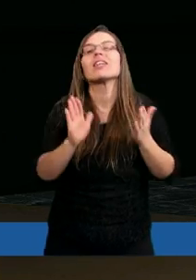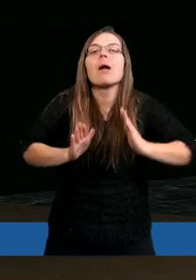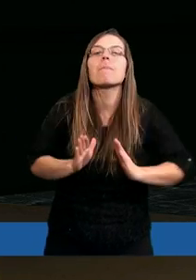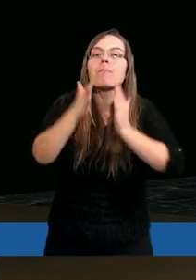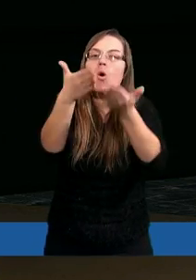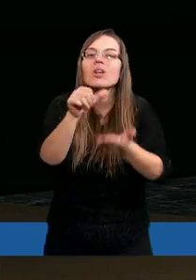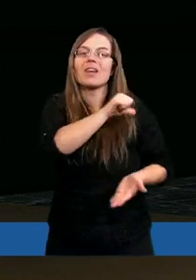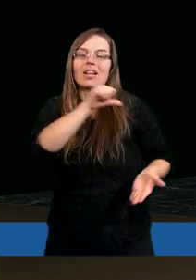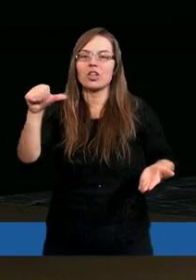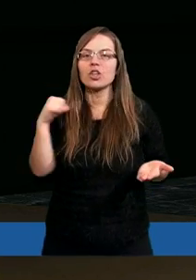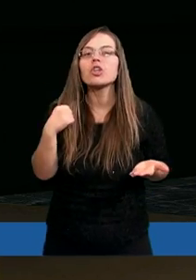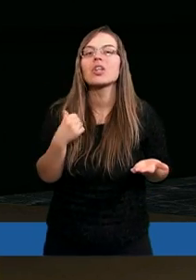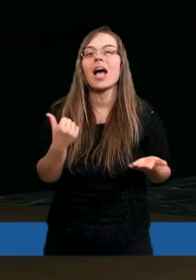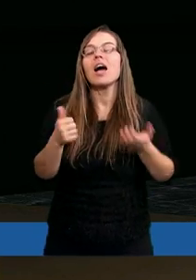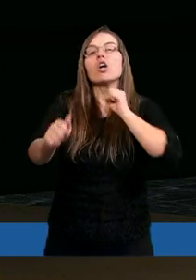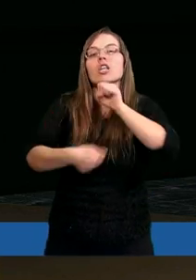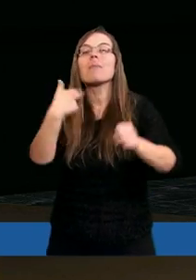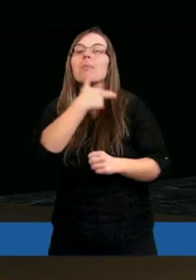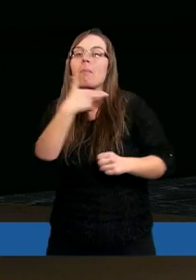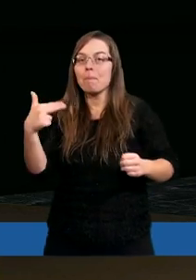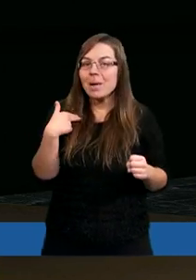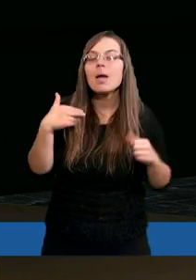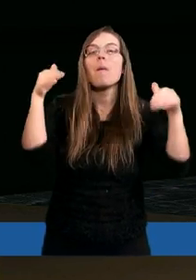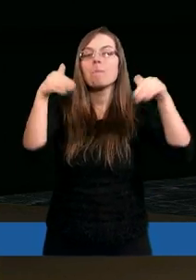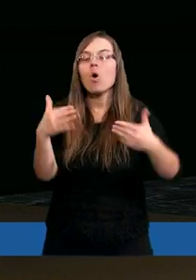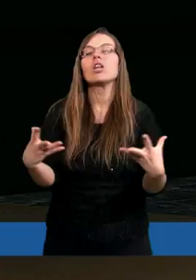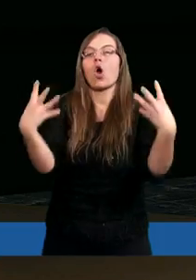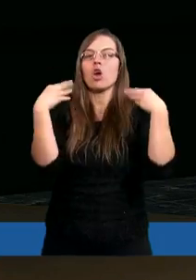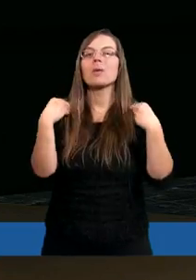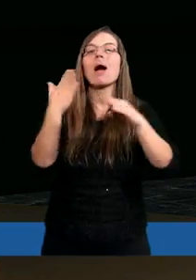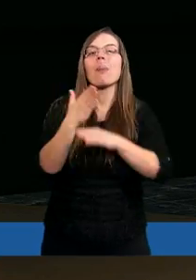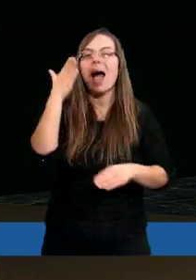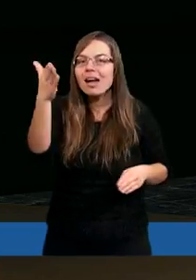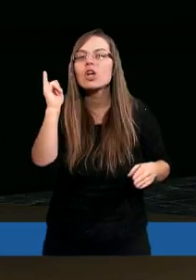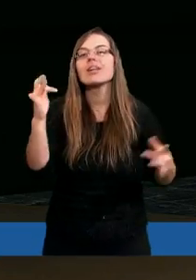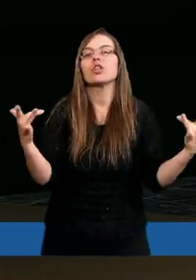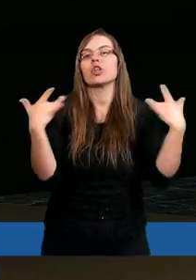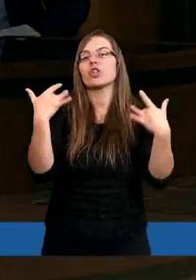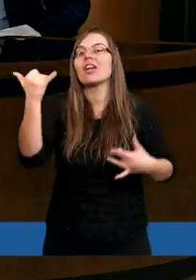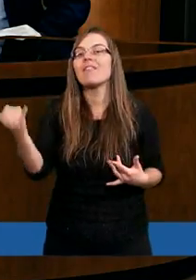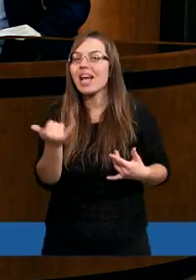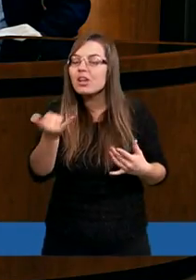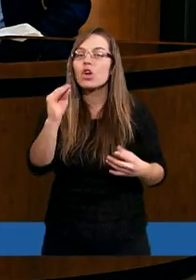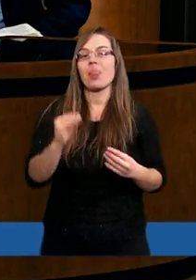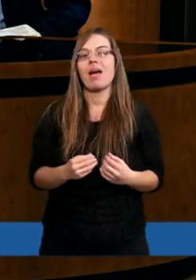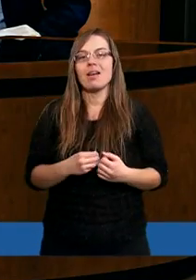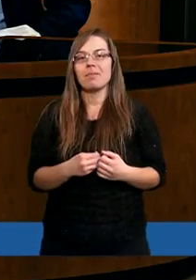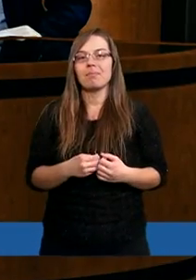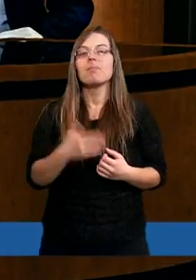poświęcić się po to, żebyśmy my mogli otrzymać zbawienie i życie wieczne razem z Nim.